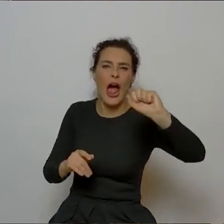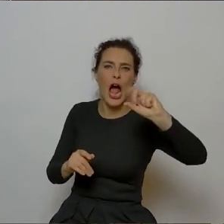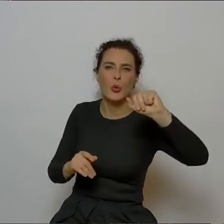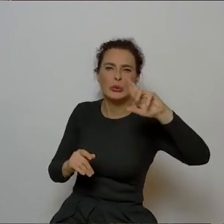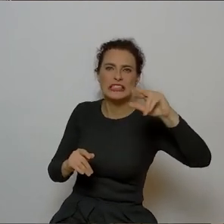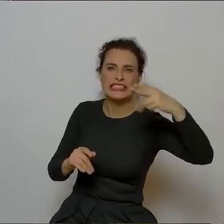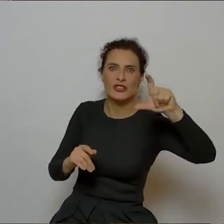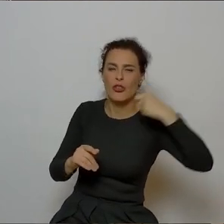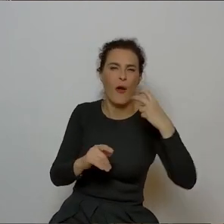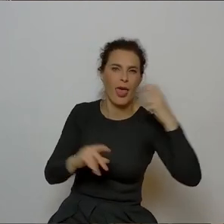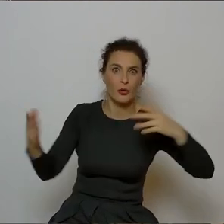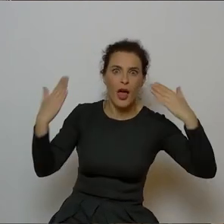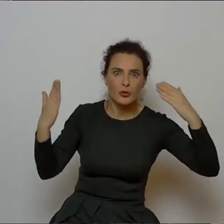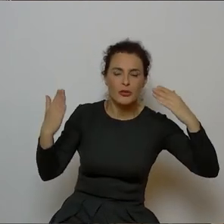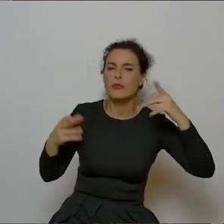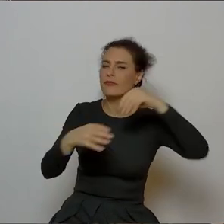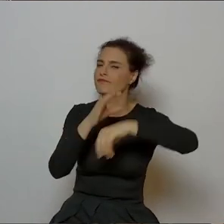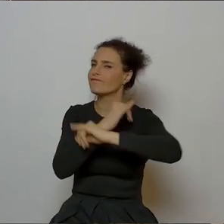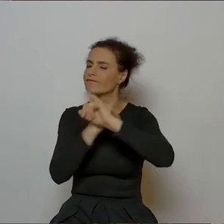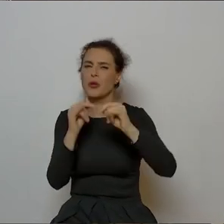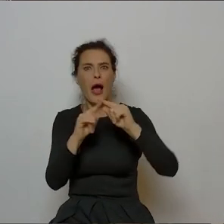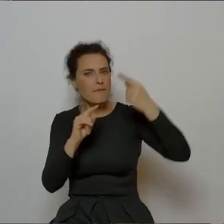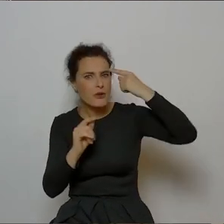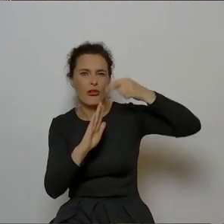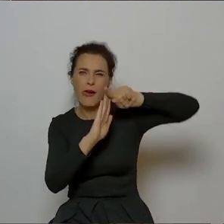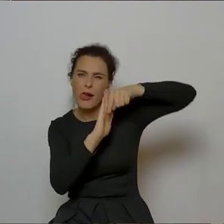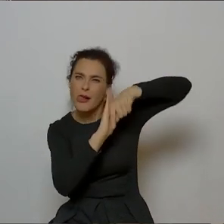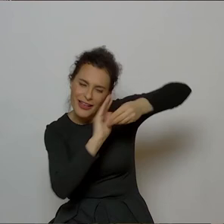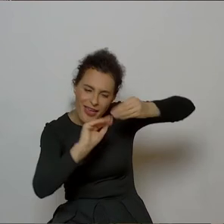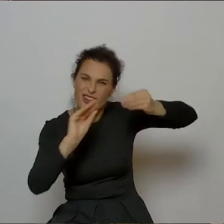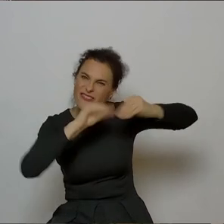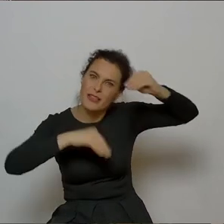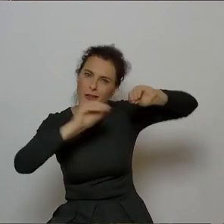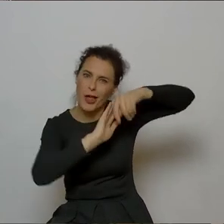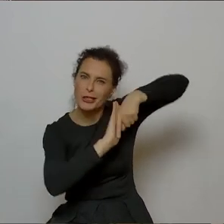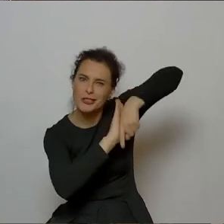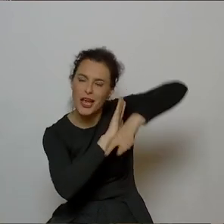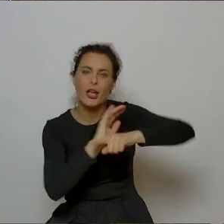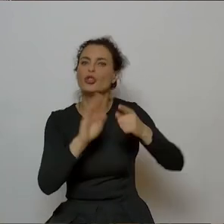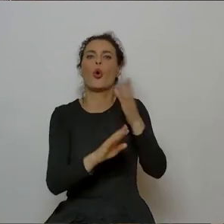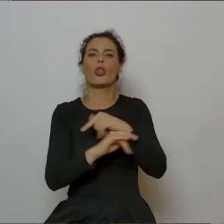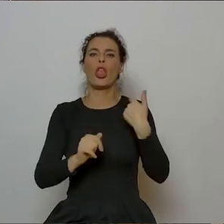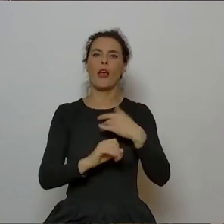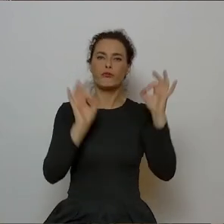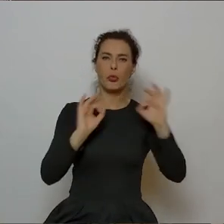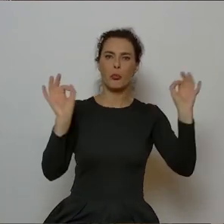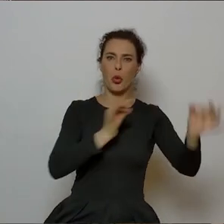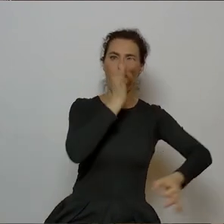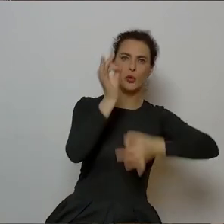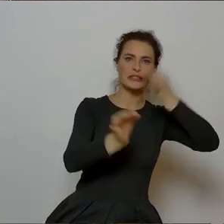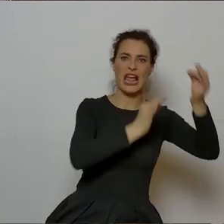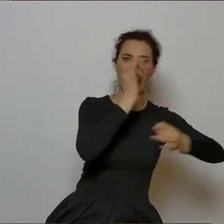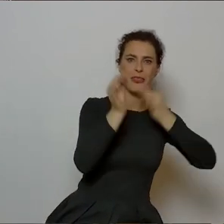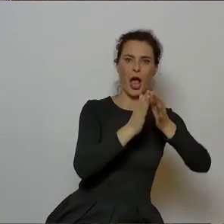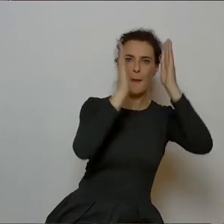pozwala na to, że można wyjść trochę dalej niż... Można odejść od formatu piosenki i